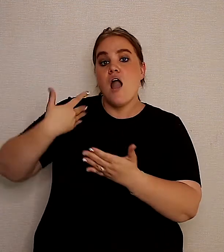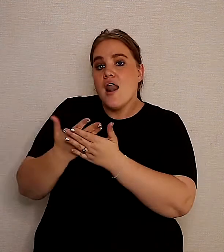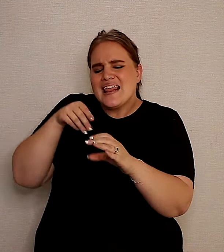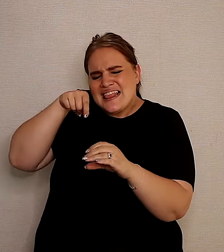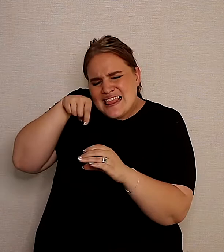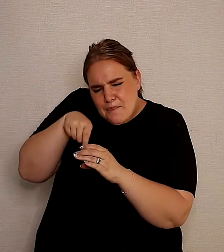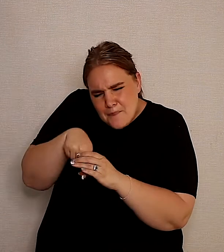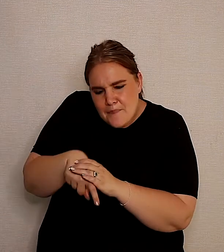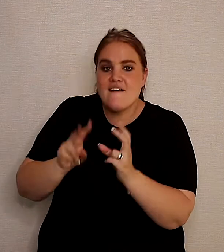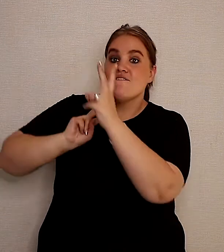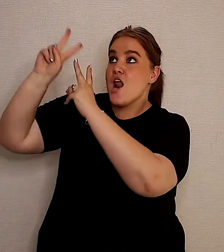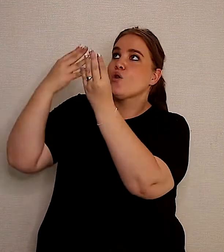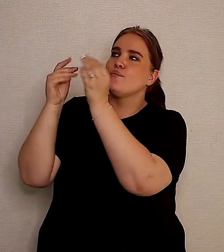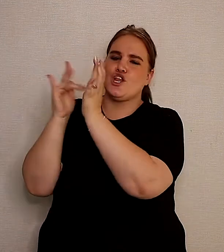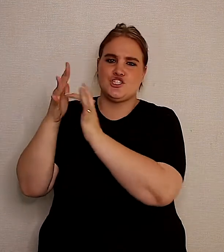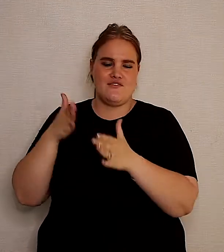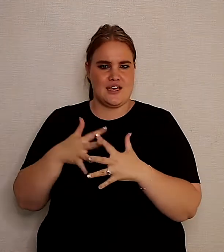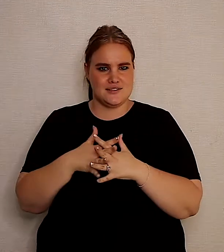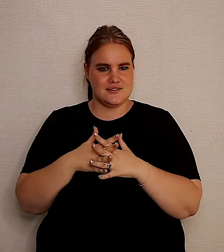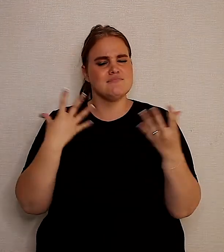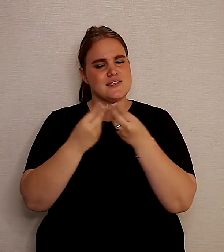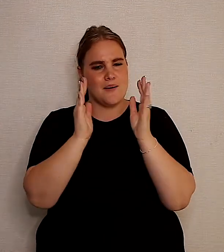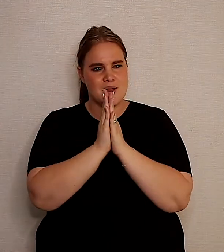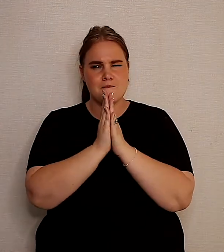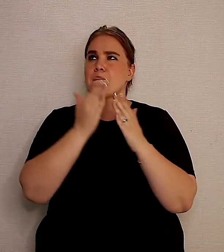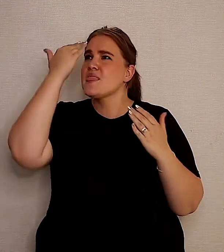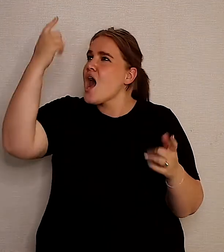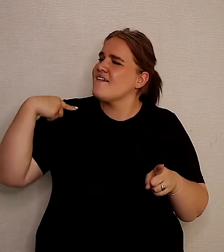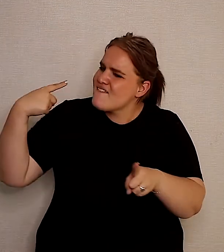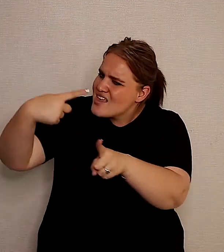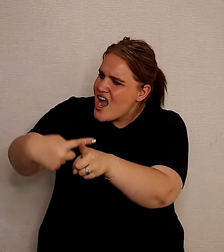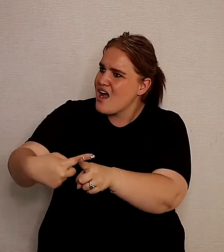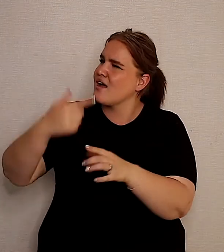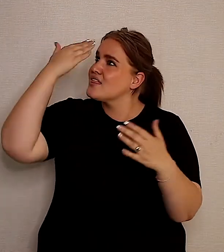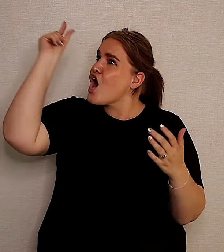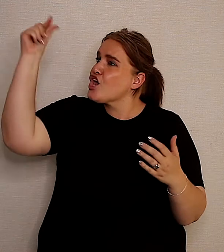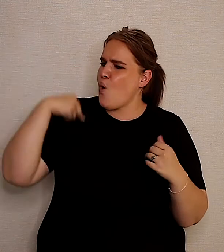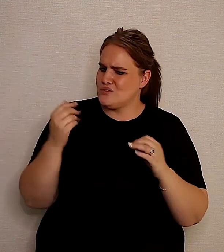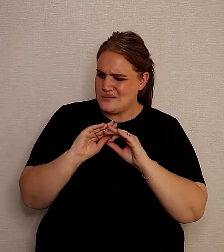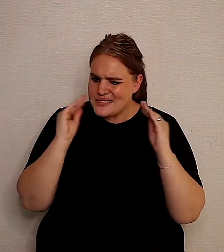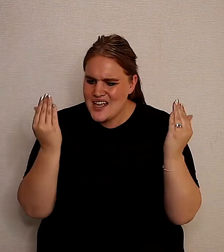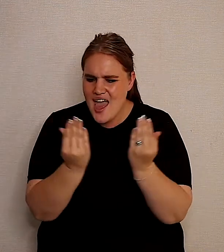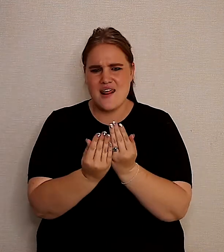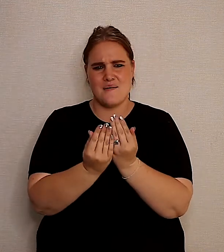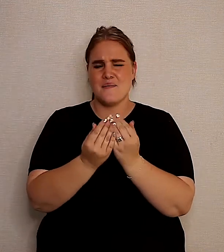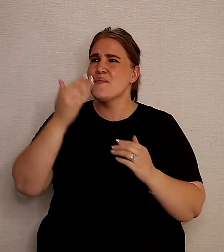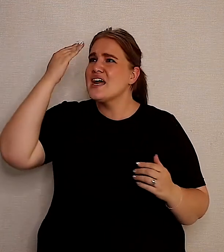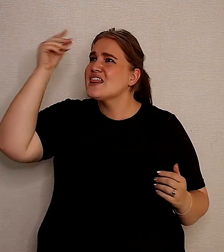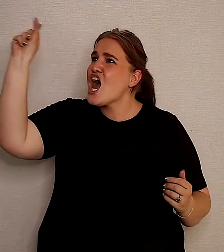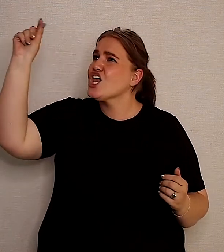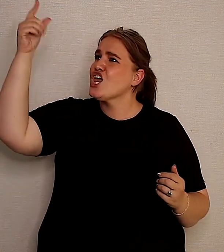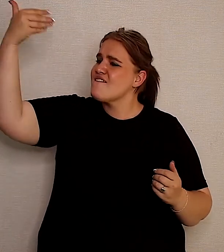dieper verhouding met Jesus plaas. Kom ek bid saam met ons. Jere, dankie vir die week. Dankie dat ons beskerme, dankie dat